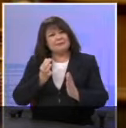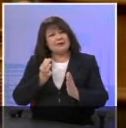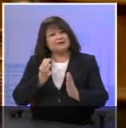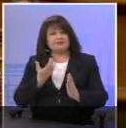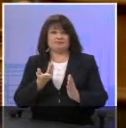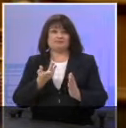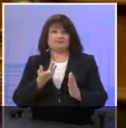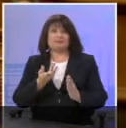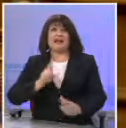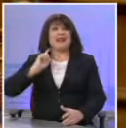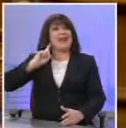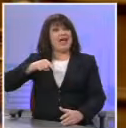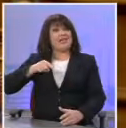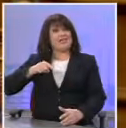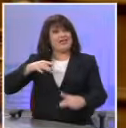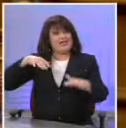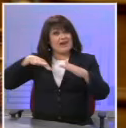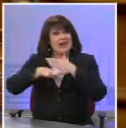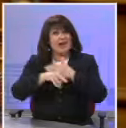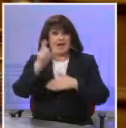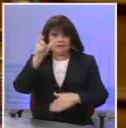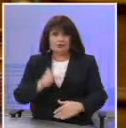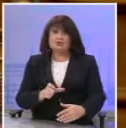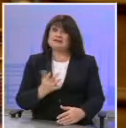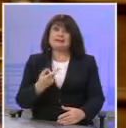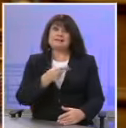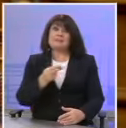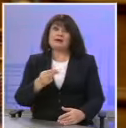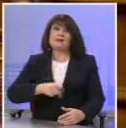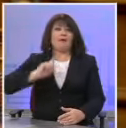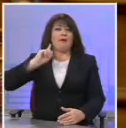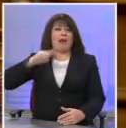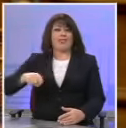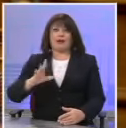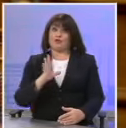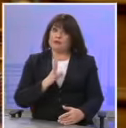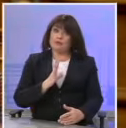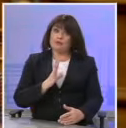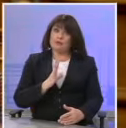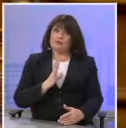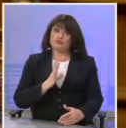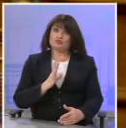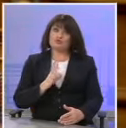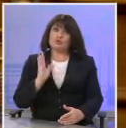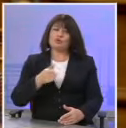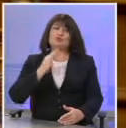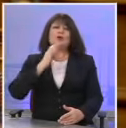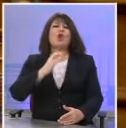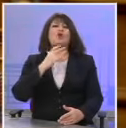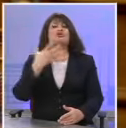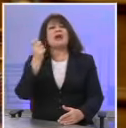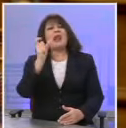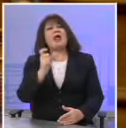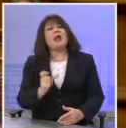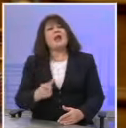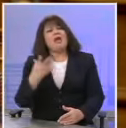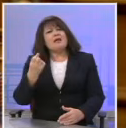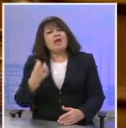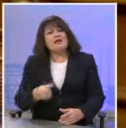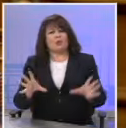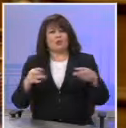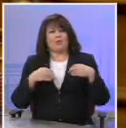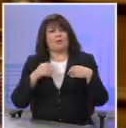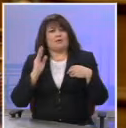ότι όποιος λαθραία έρχεται είναι λαθραίος άνθρωπος, θα μπορούσαμε να υιοθετήσουμε και την άποψη